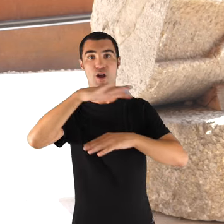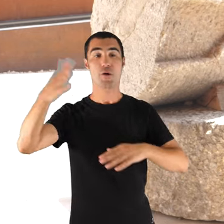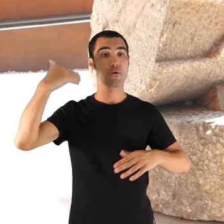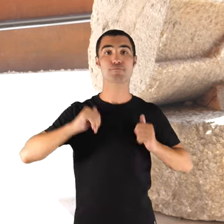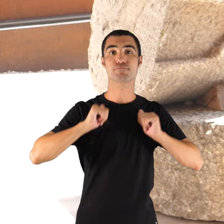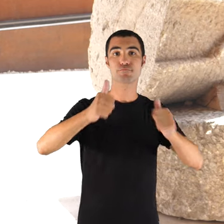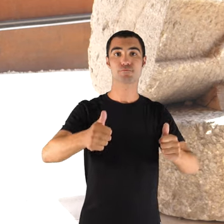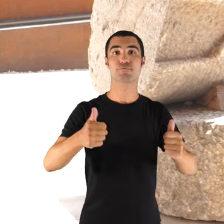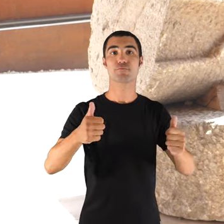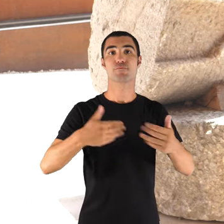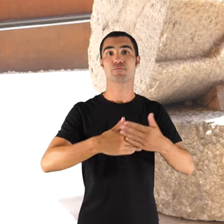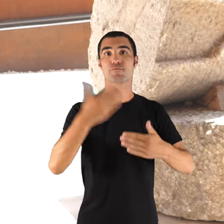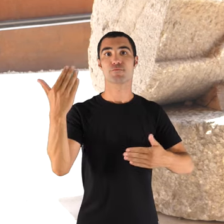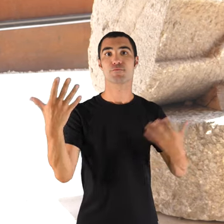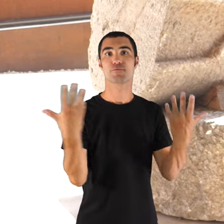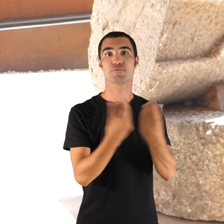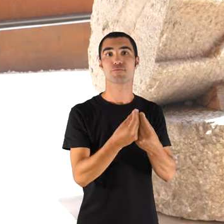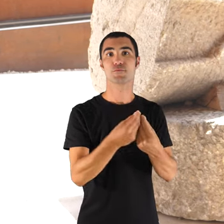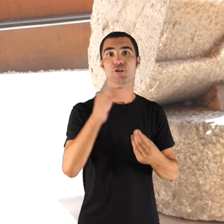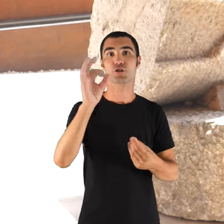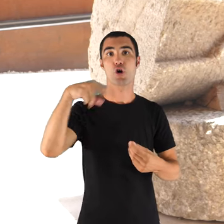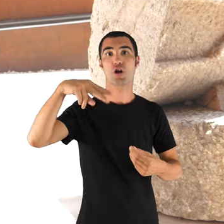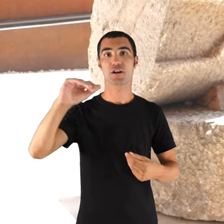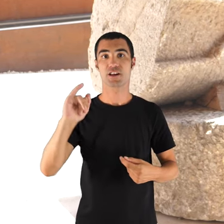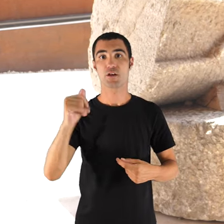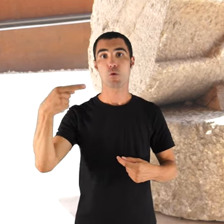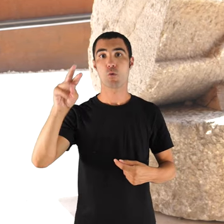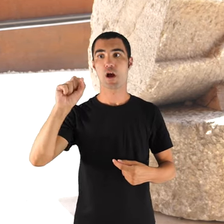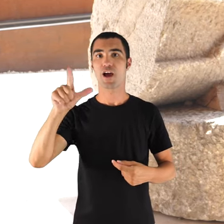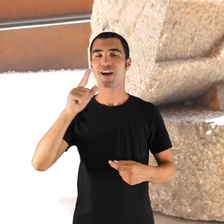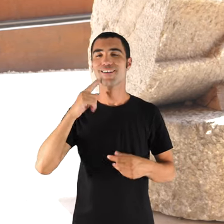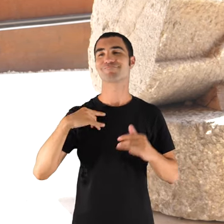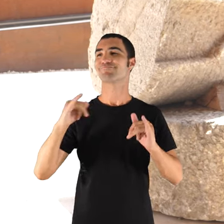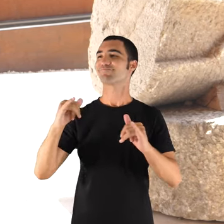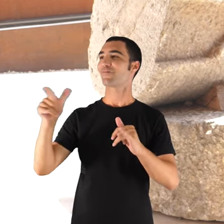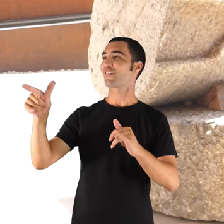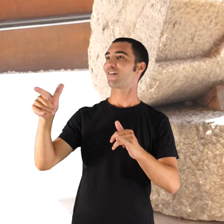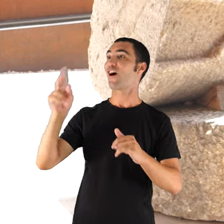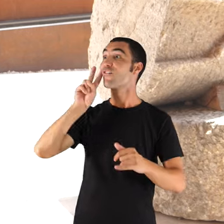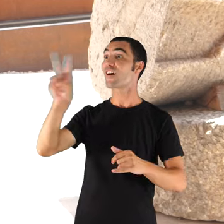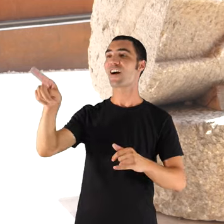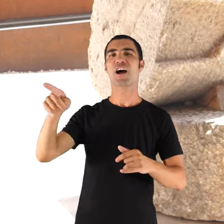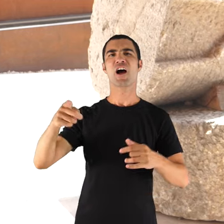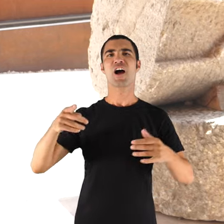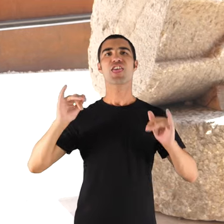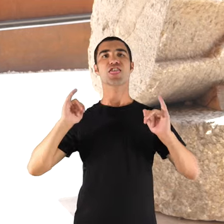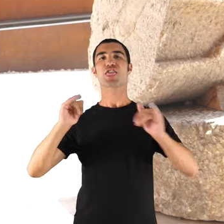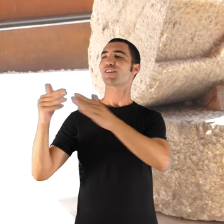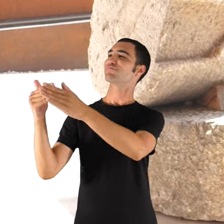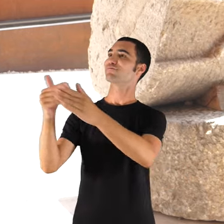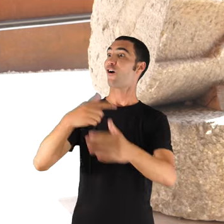doncs... perquè a la Roma Garal quan va amb una barqueta de recreo li fàvem una festa. Perquè no va ningú.